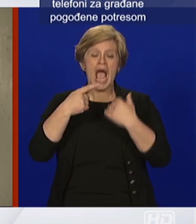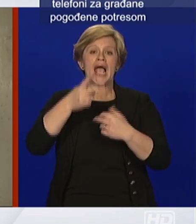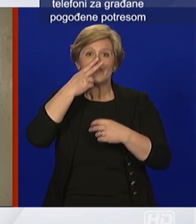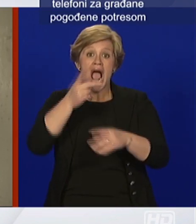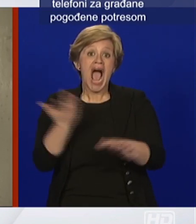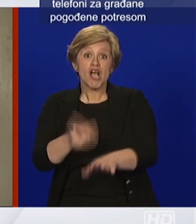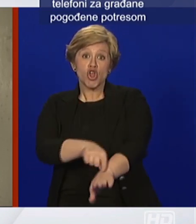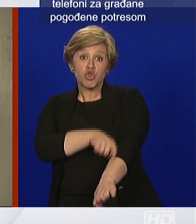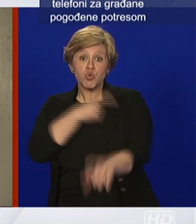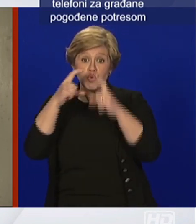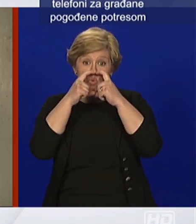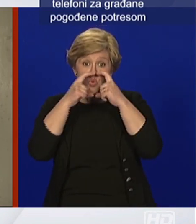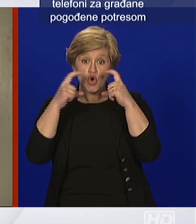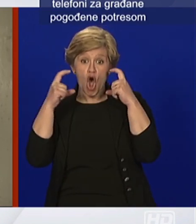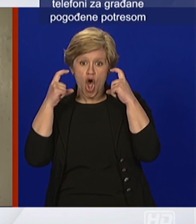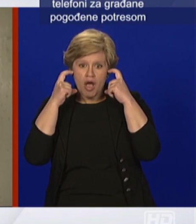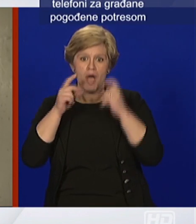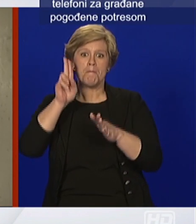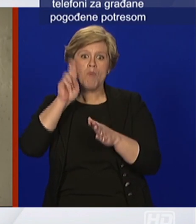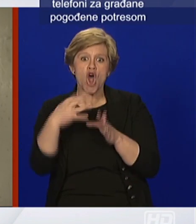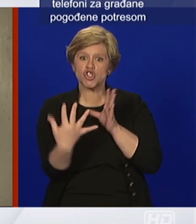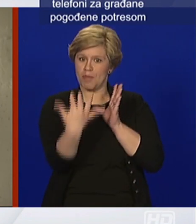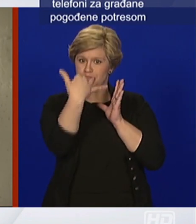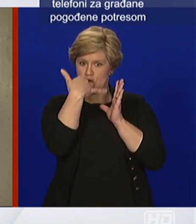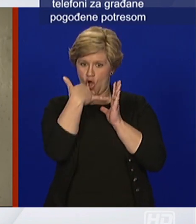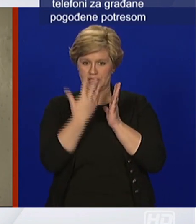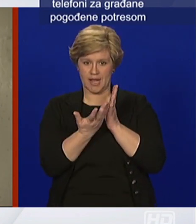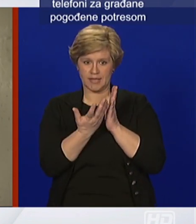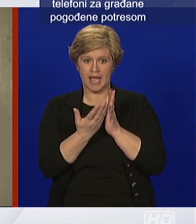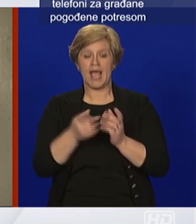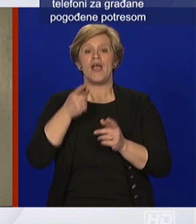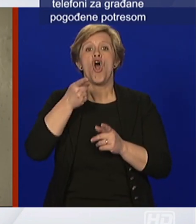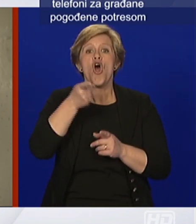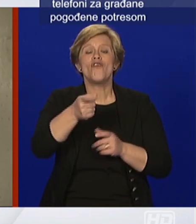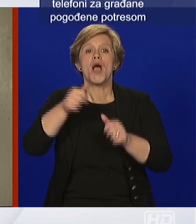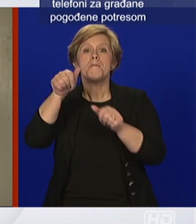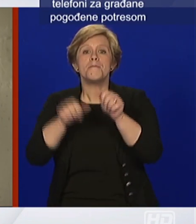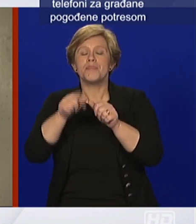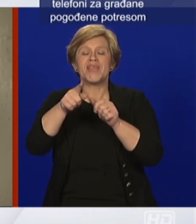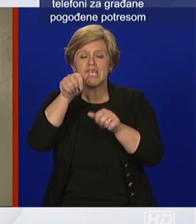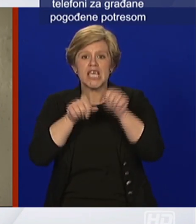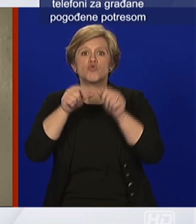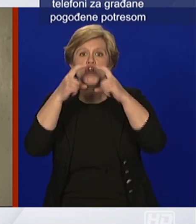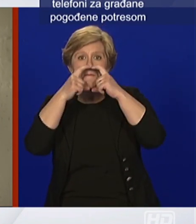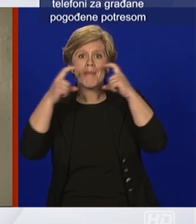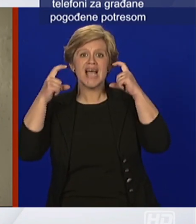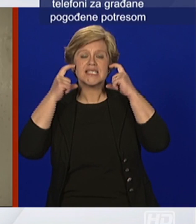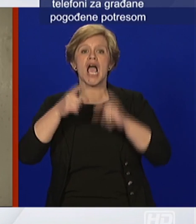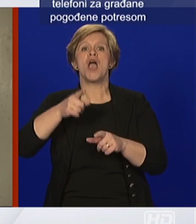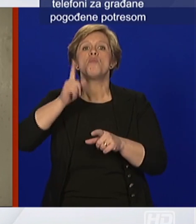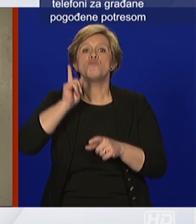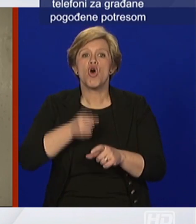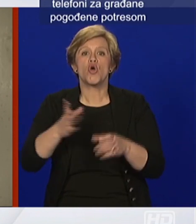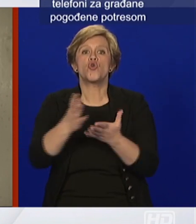I zbog toga smo mi dali preporuku da se kiruška maska koristi kod onih koji su bolesni, da bi se zaštitili